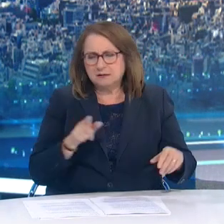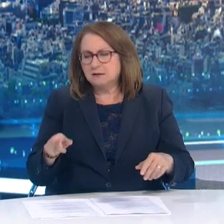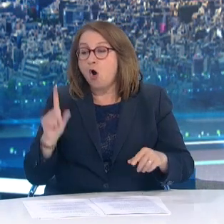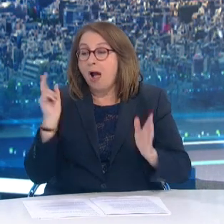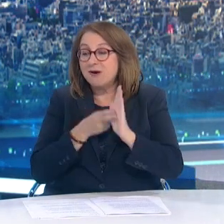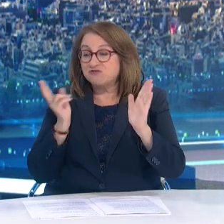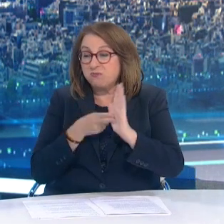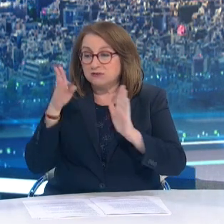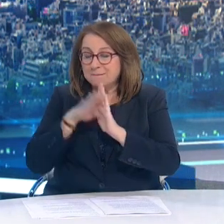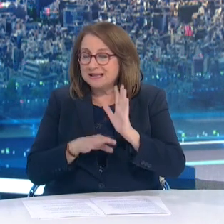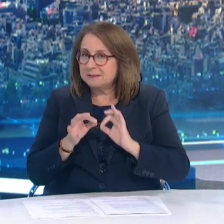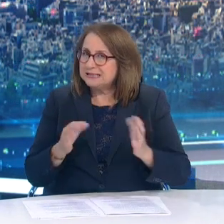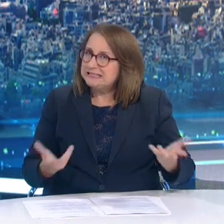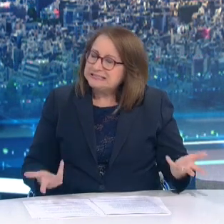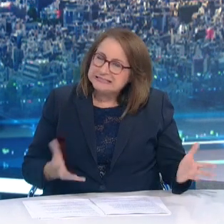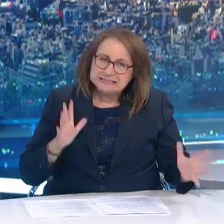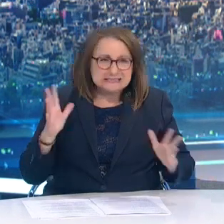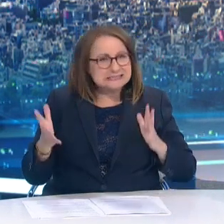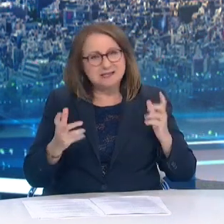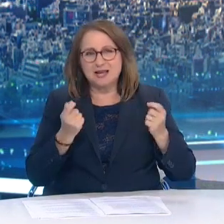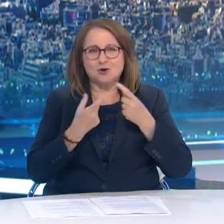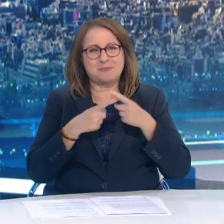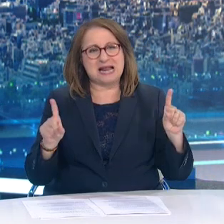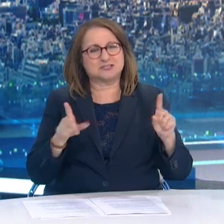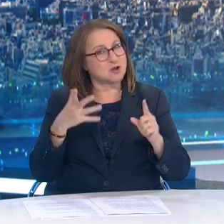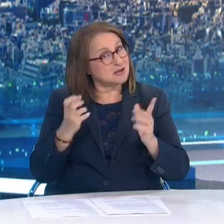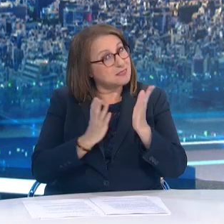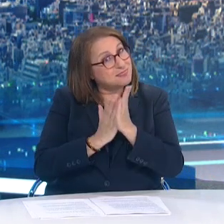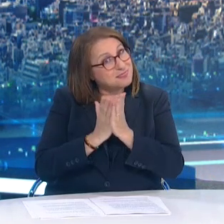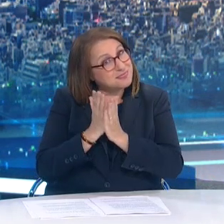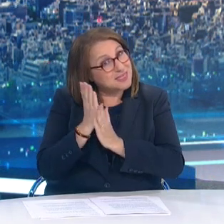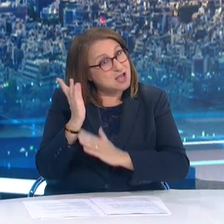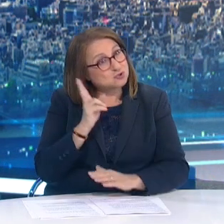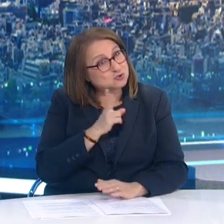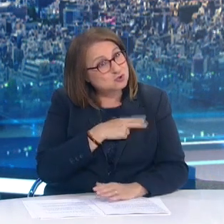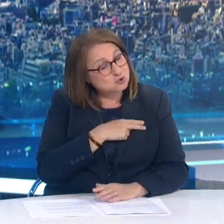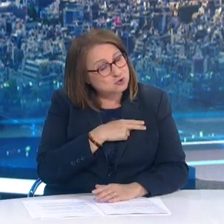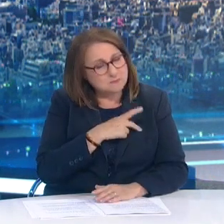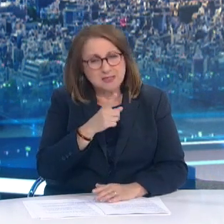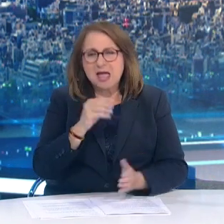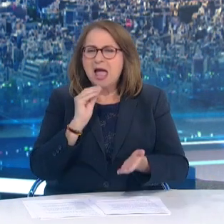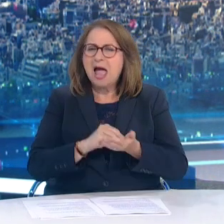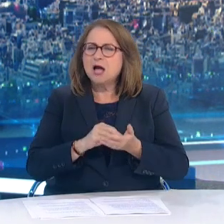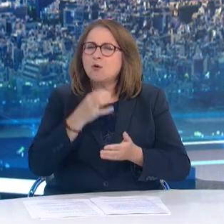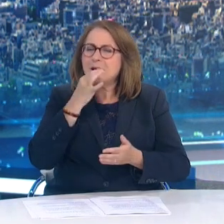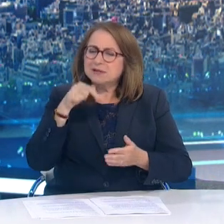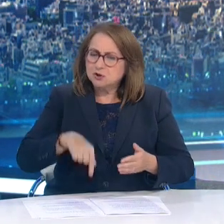δεύτερον, αναφερθήκατε στο γεγονός ότι αξιολογούνται κάποια δεδομένα για χερσαίες μετακινήσεις